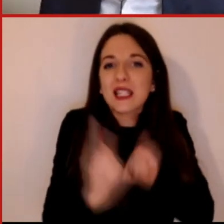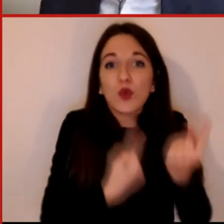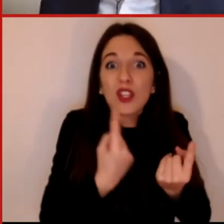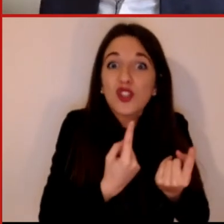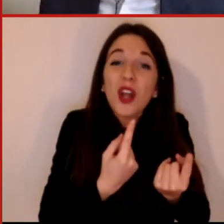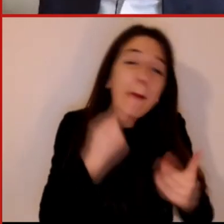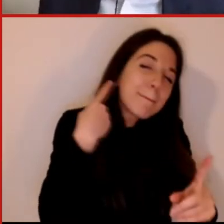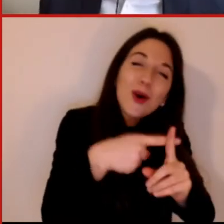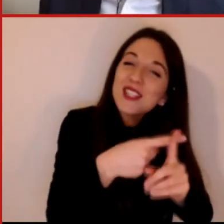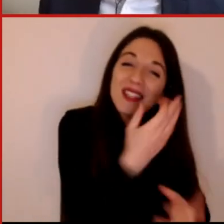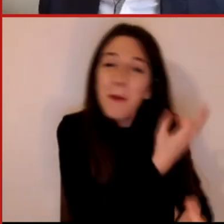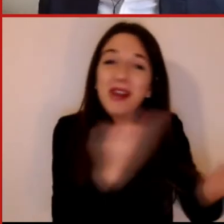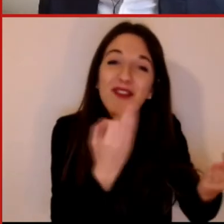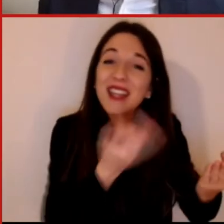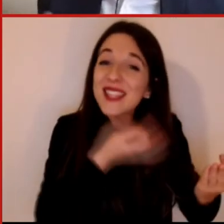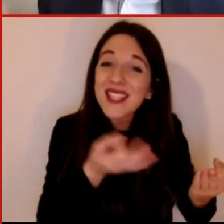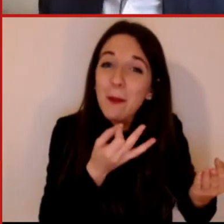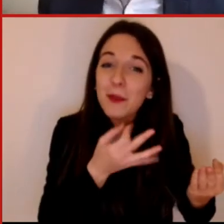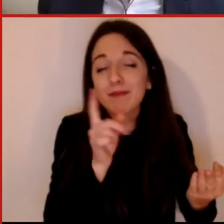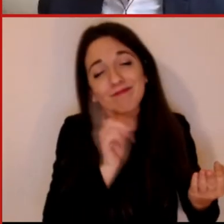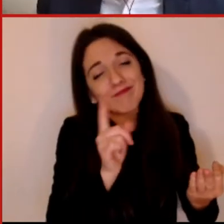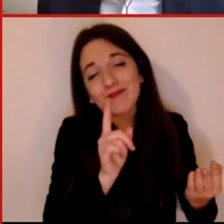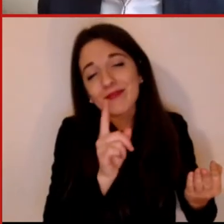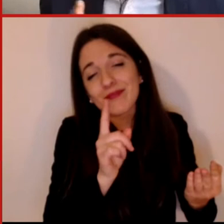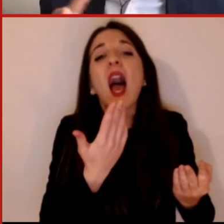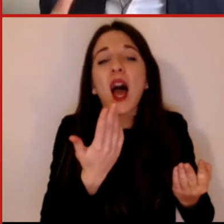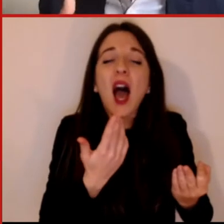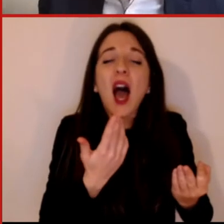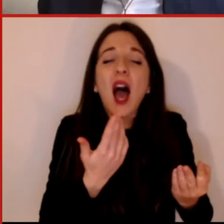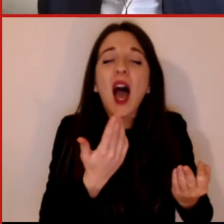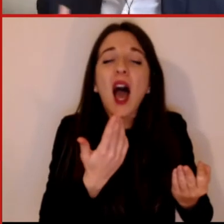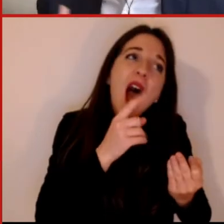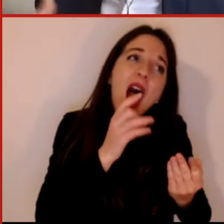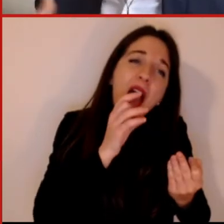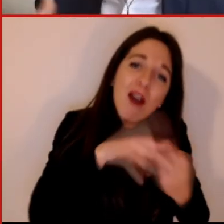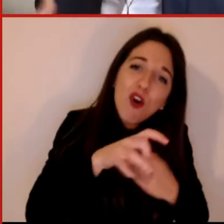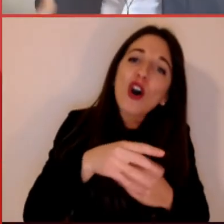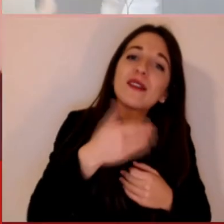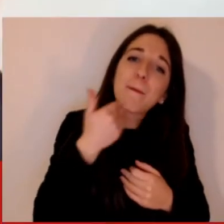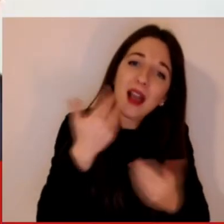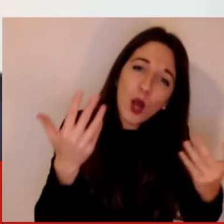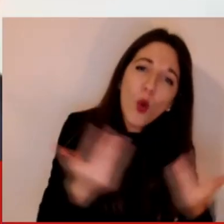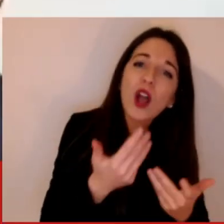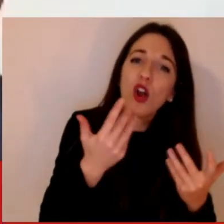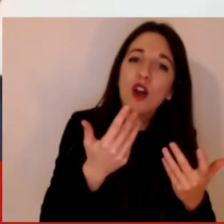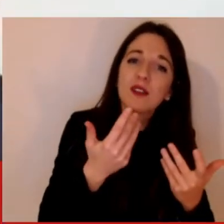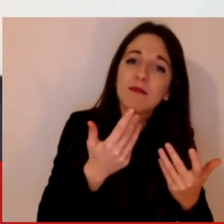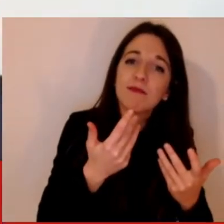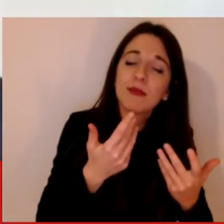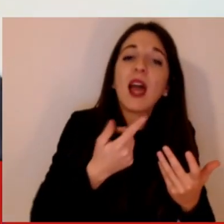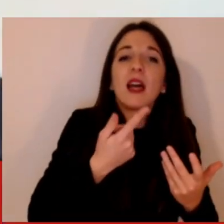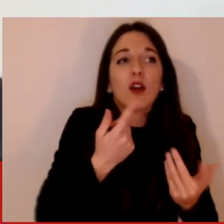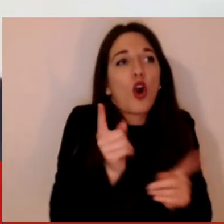portafoglio di possibili scenari come agire e quindi questo è importante, questo per esempio è una delle cose che è sempre stata non comunicata